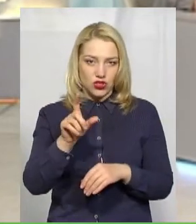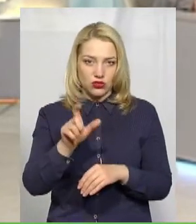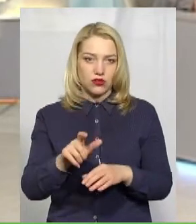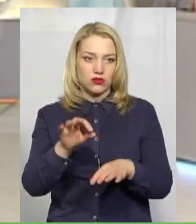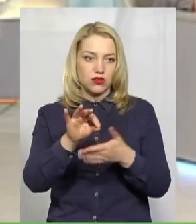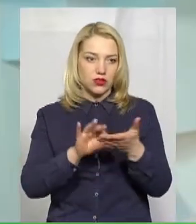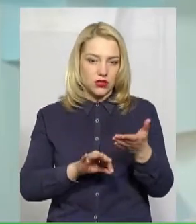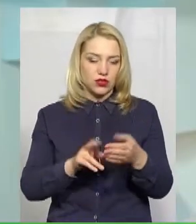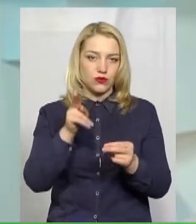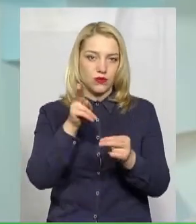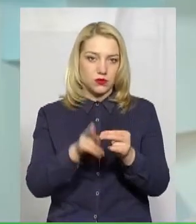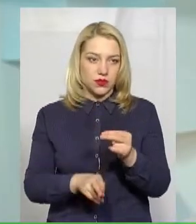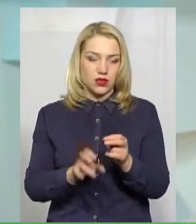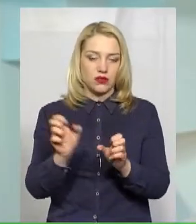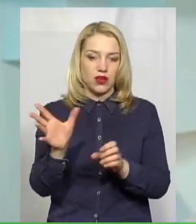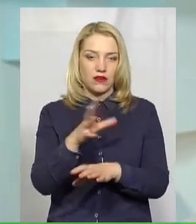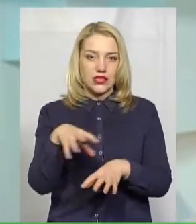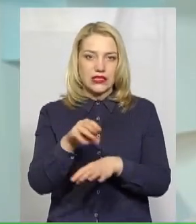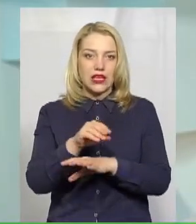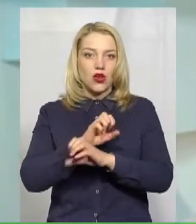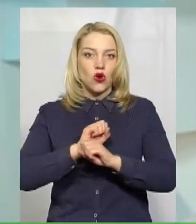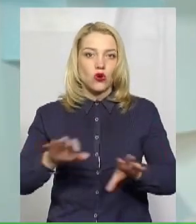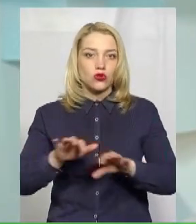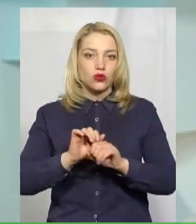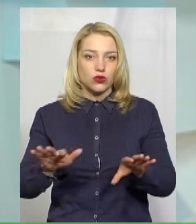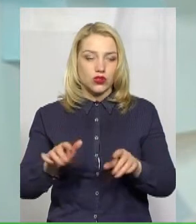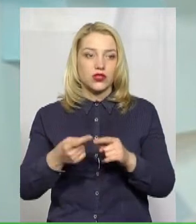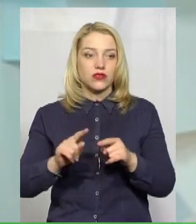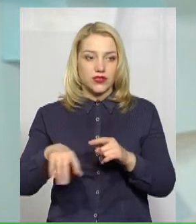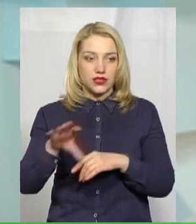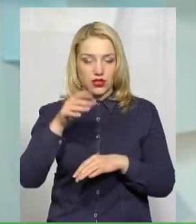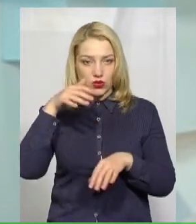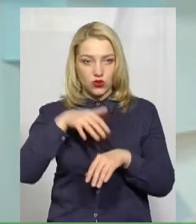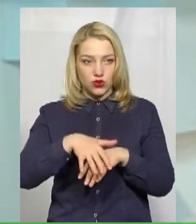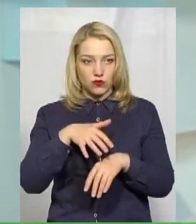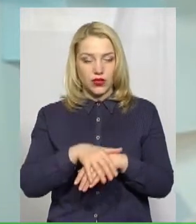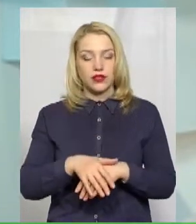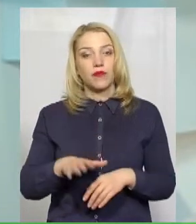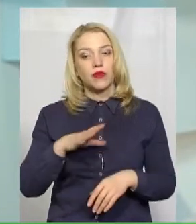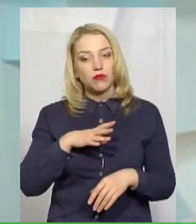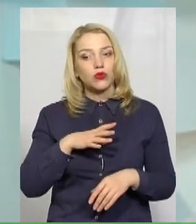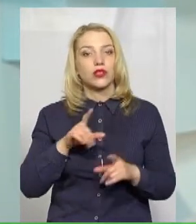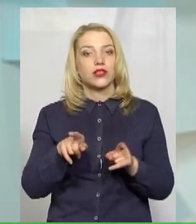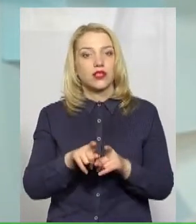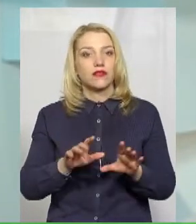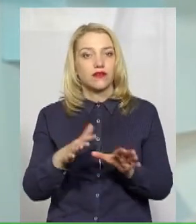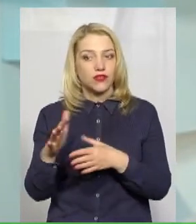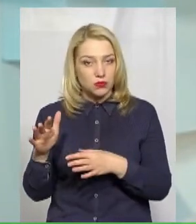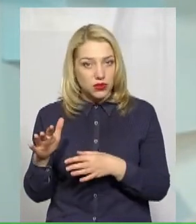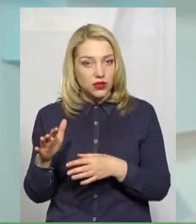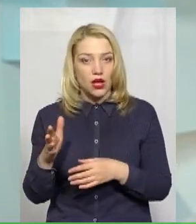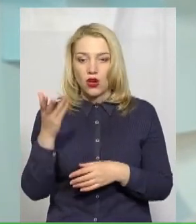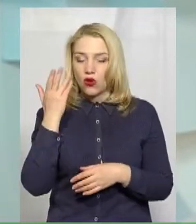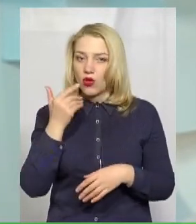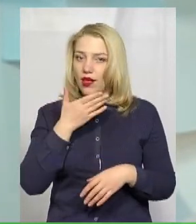службу, всі розходяться, всі розуміють, що це дійсно потрібно, ці норми карантину. Були непоодинокі випадки, коли не